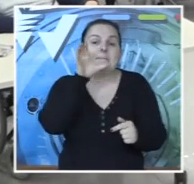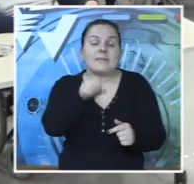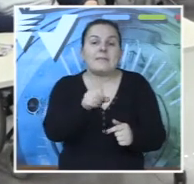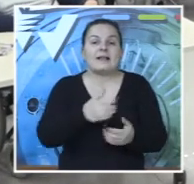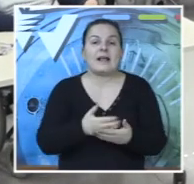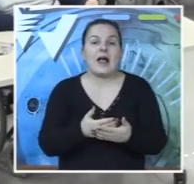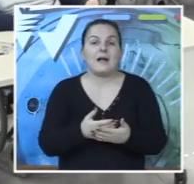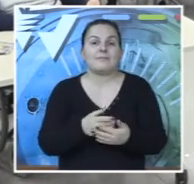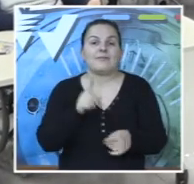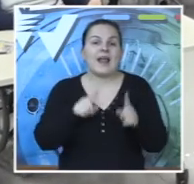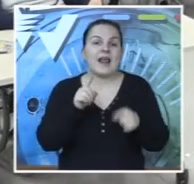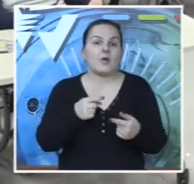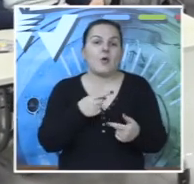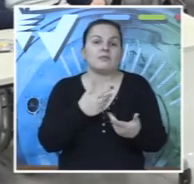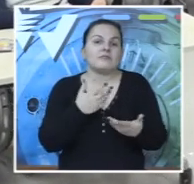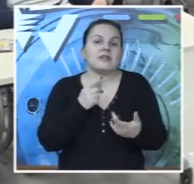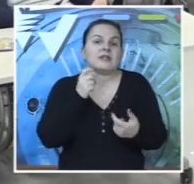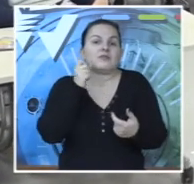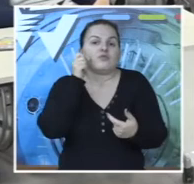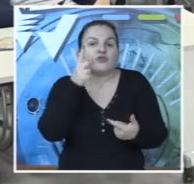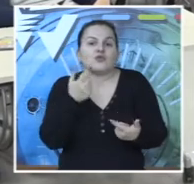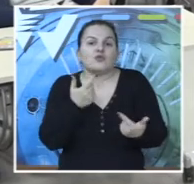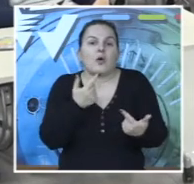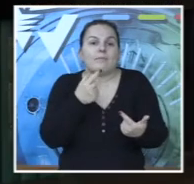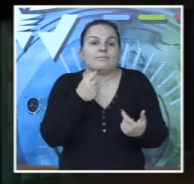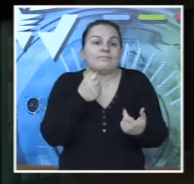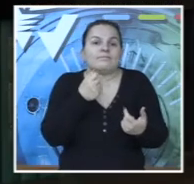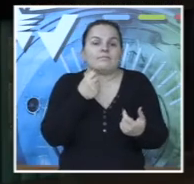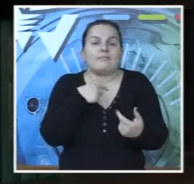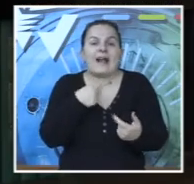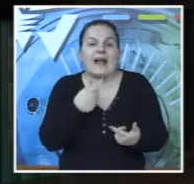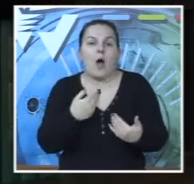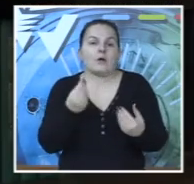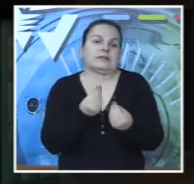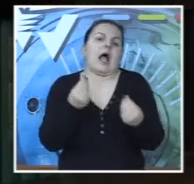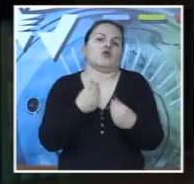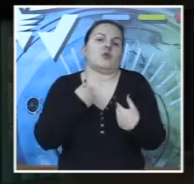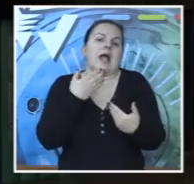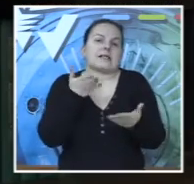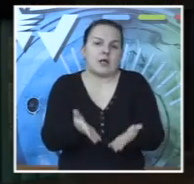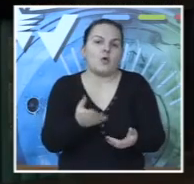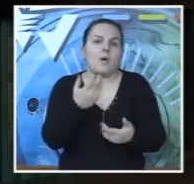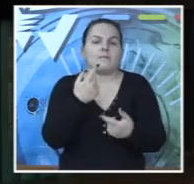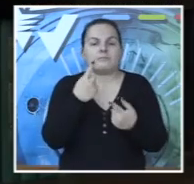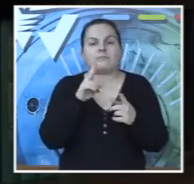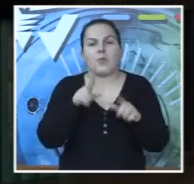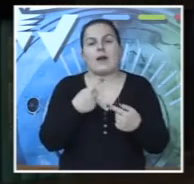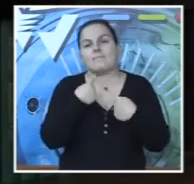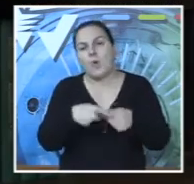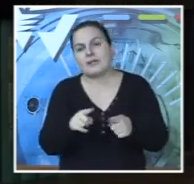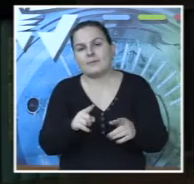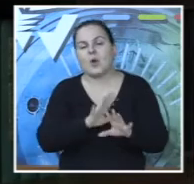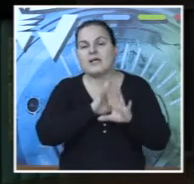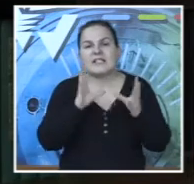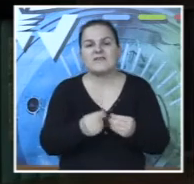nikad primijetila da je neko popreko nešto pogledao i rekao pa ja zašto ja sad moram da